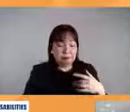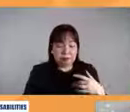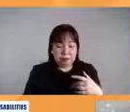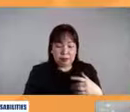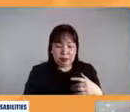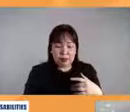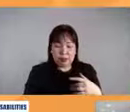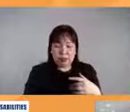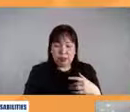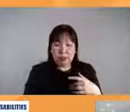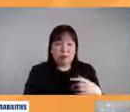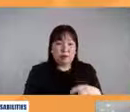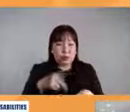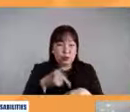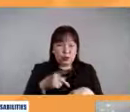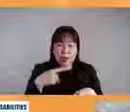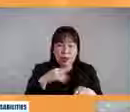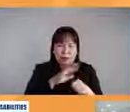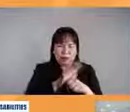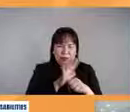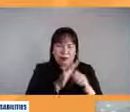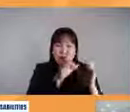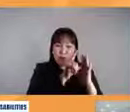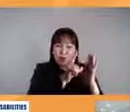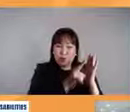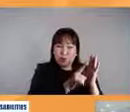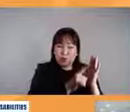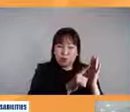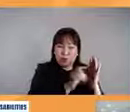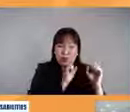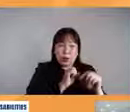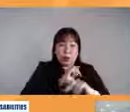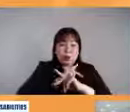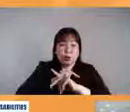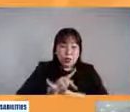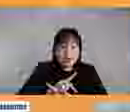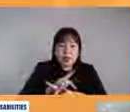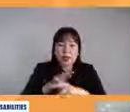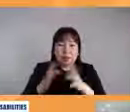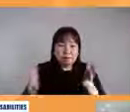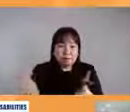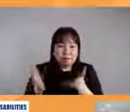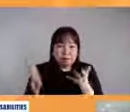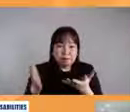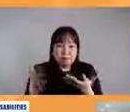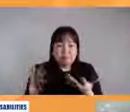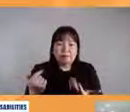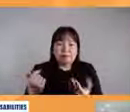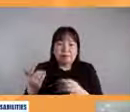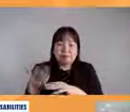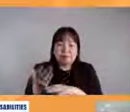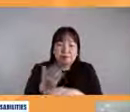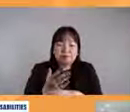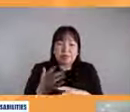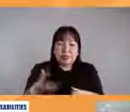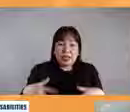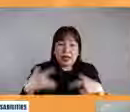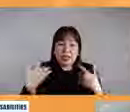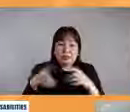bansa ng sapat na batas para maprotektahan at mapalakas ang karapatan ng ating mga persons with disabilities sir lauro